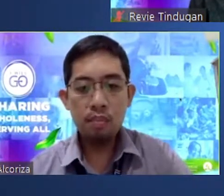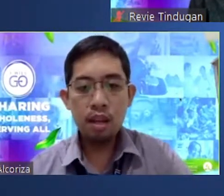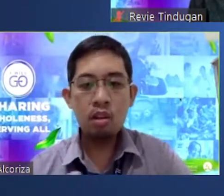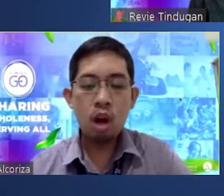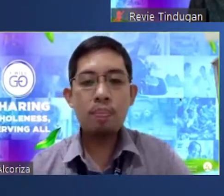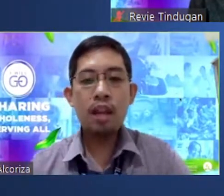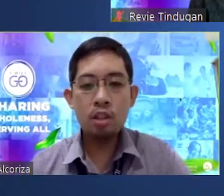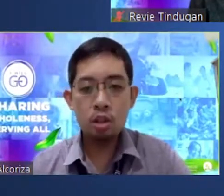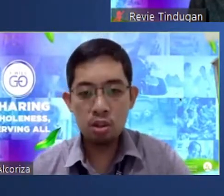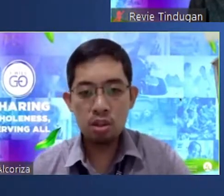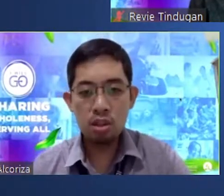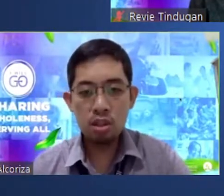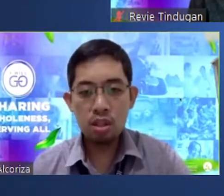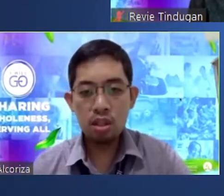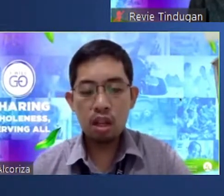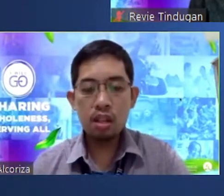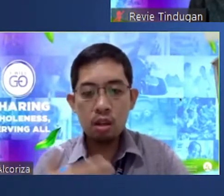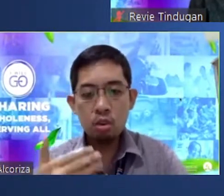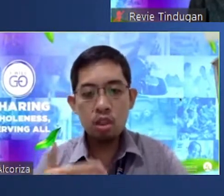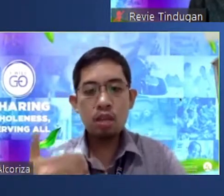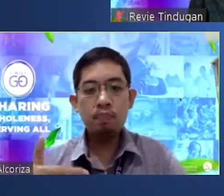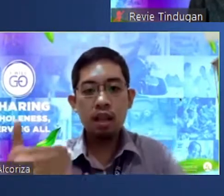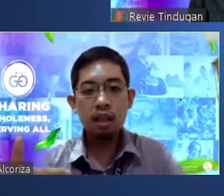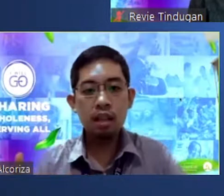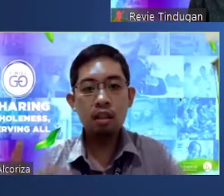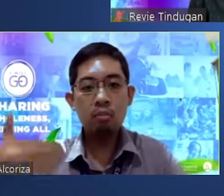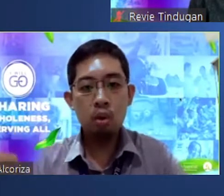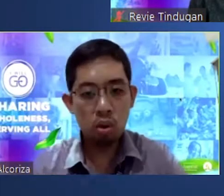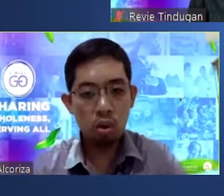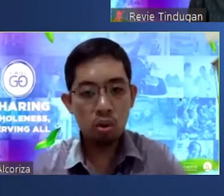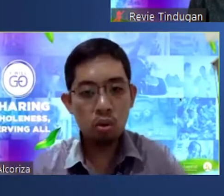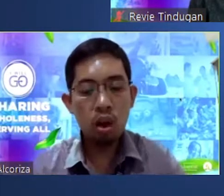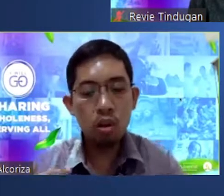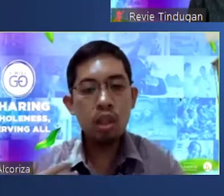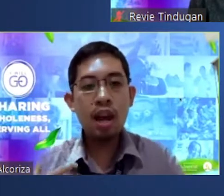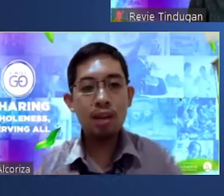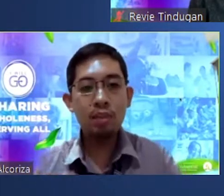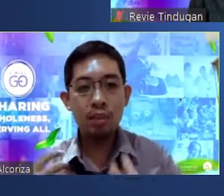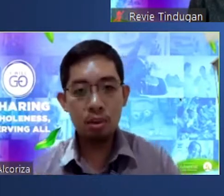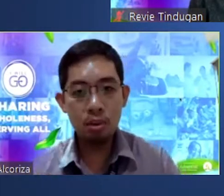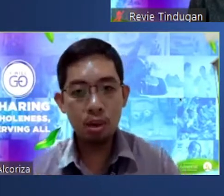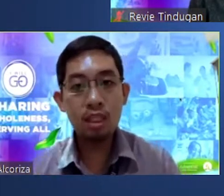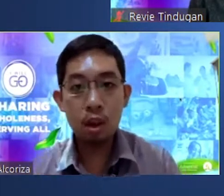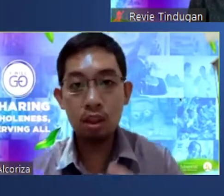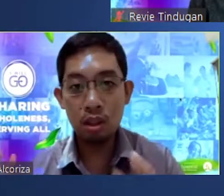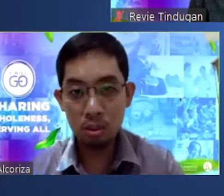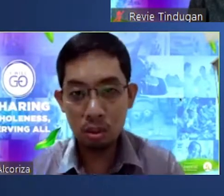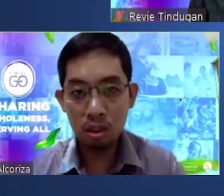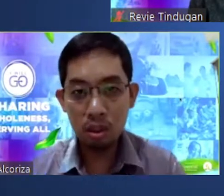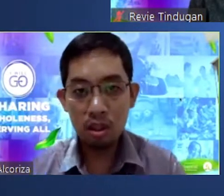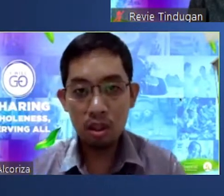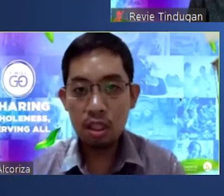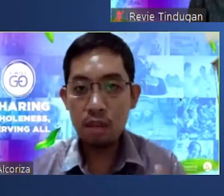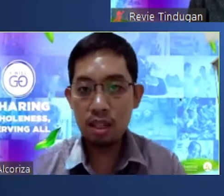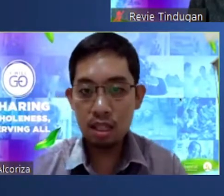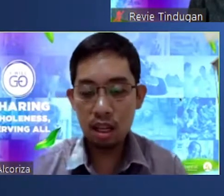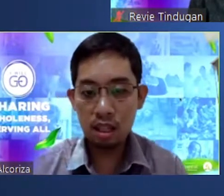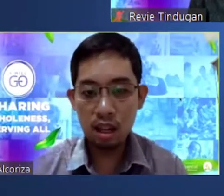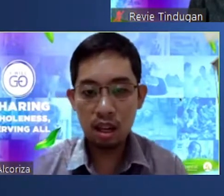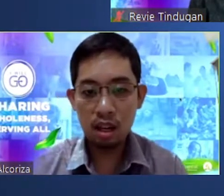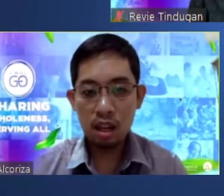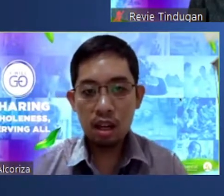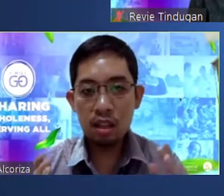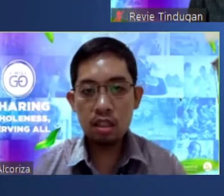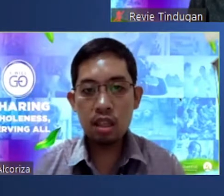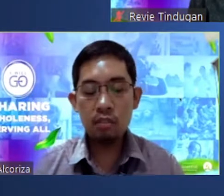meron akong apprehensions hindi ko sasabihin ng buo kung ano nararamdaman ko kasi takot ako nasabihin sa